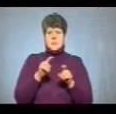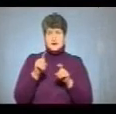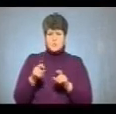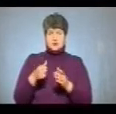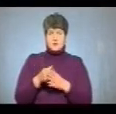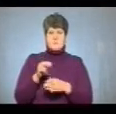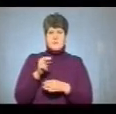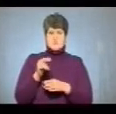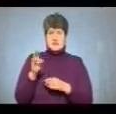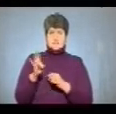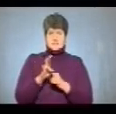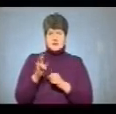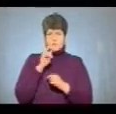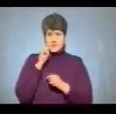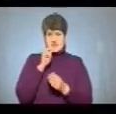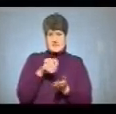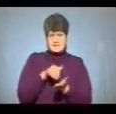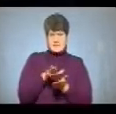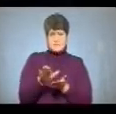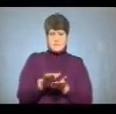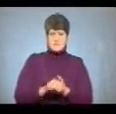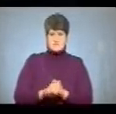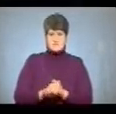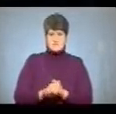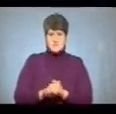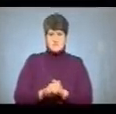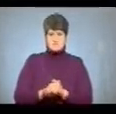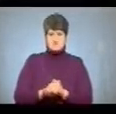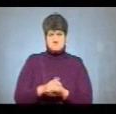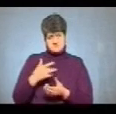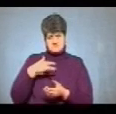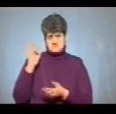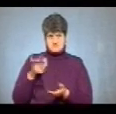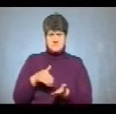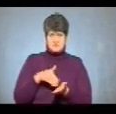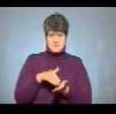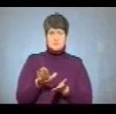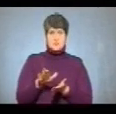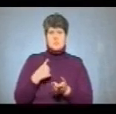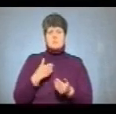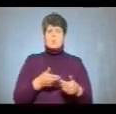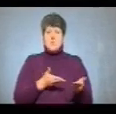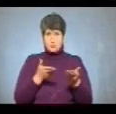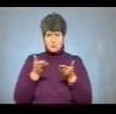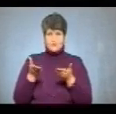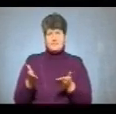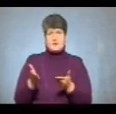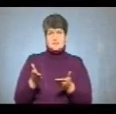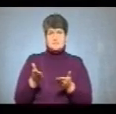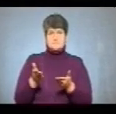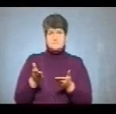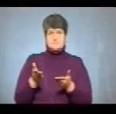до Православної церкви України відмовився. Він категорично відмовився. Ми їм пропонували, і вони